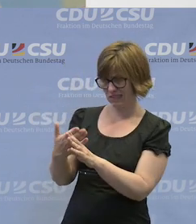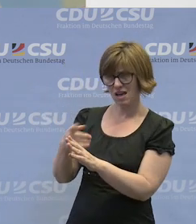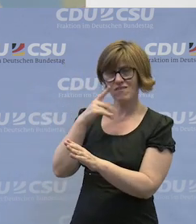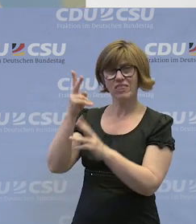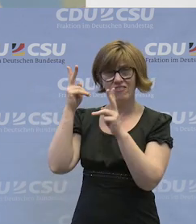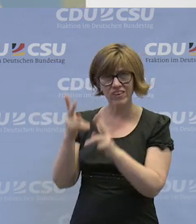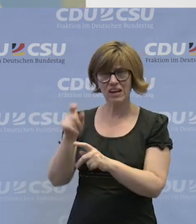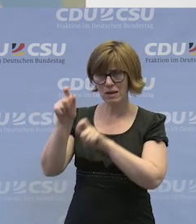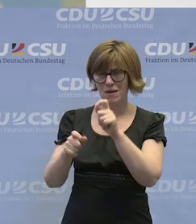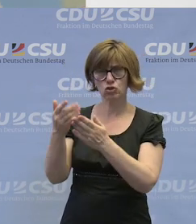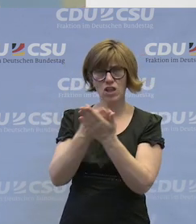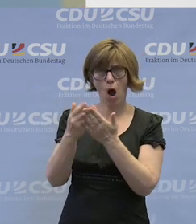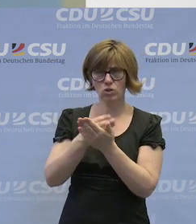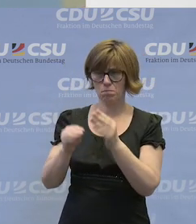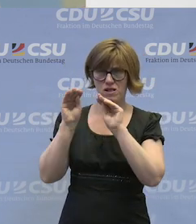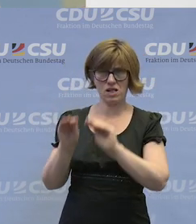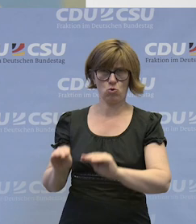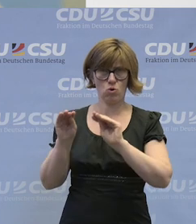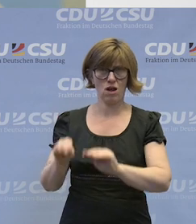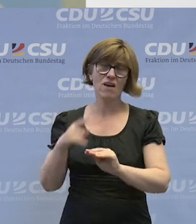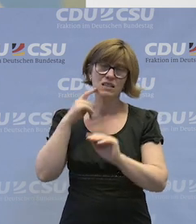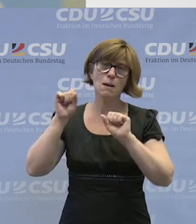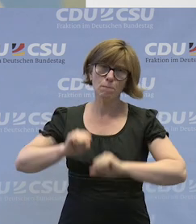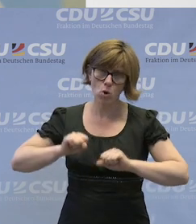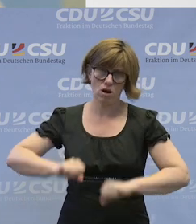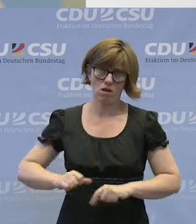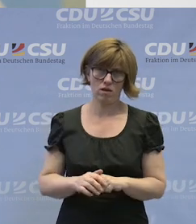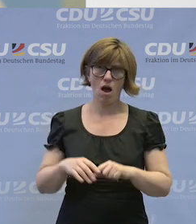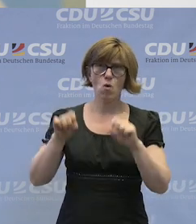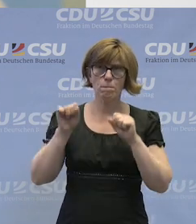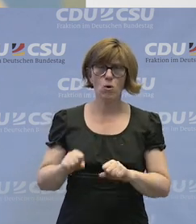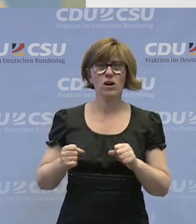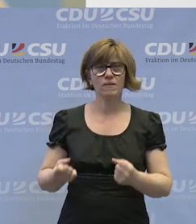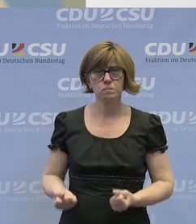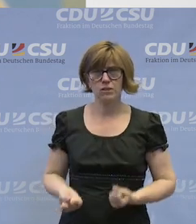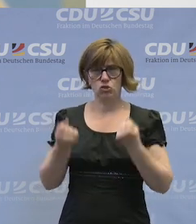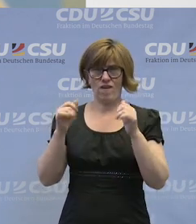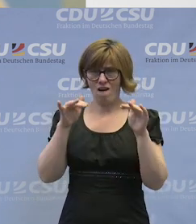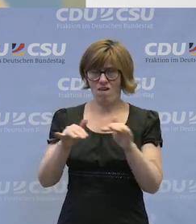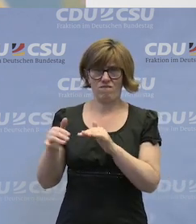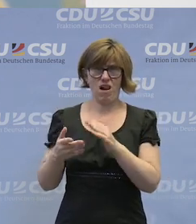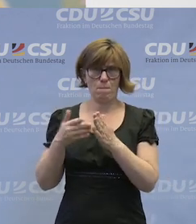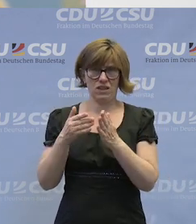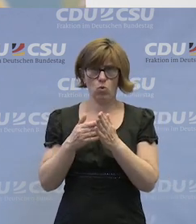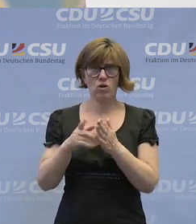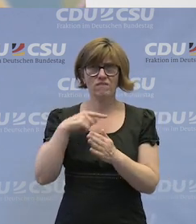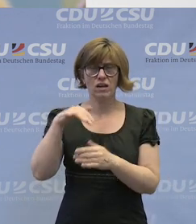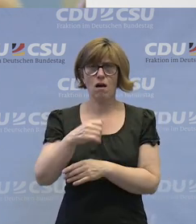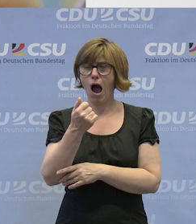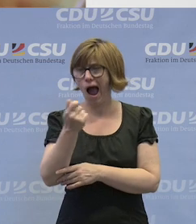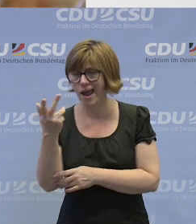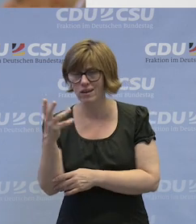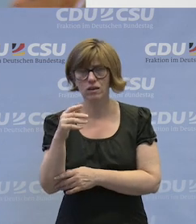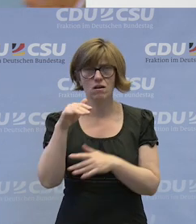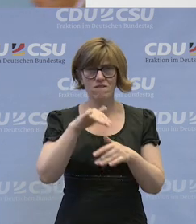wenn wir dort tatsächlich Menschen ausbilden wollen, und ich weiß, das geht, und es geht auch mit wirklich schweren Fällen, durchaus. Wir haben einige